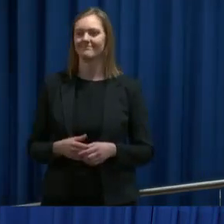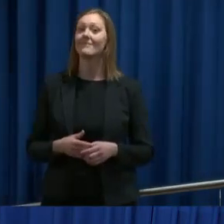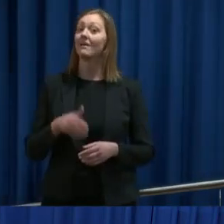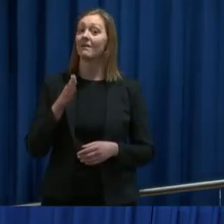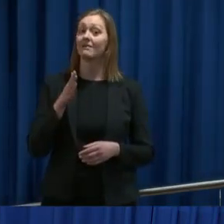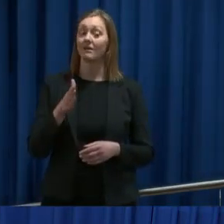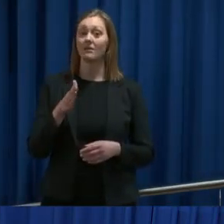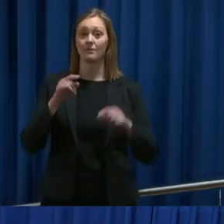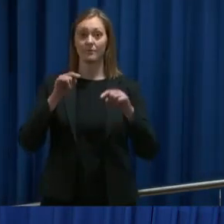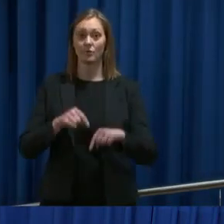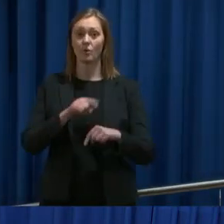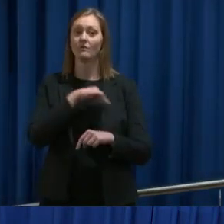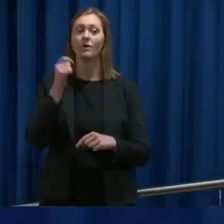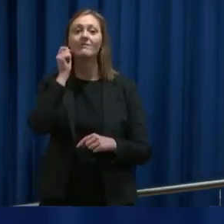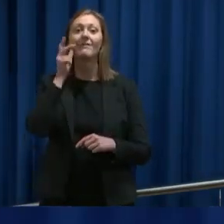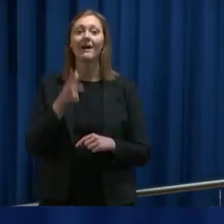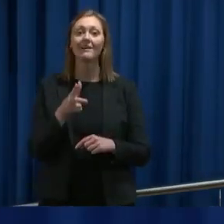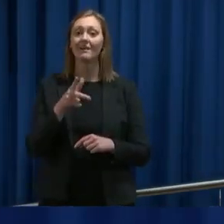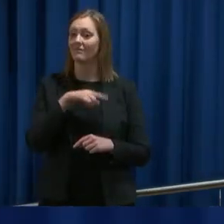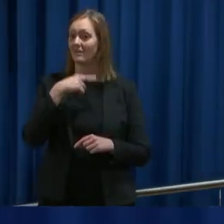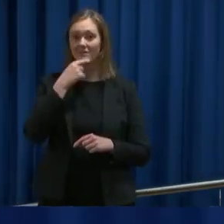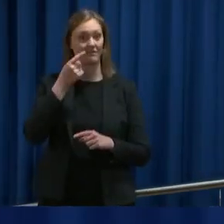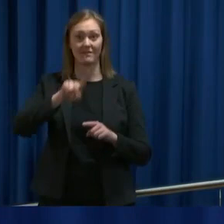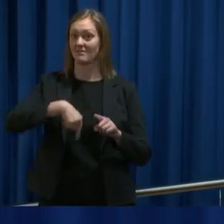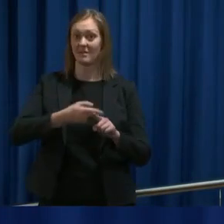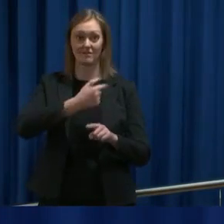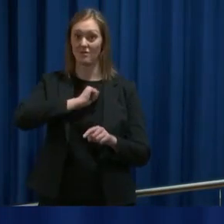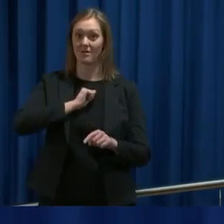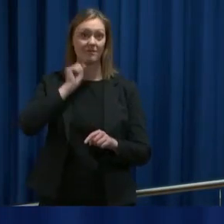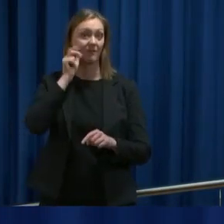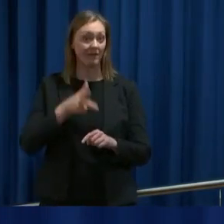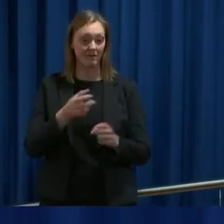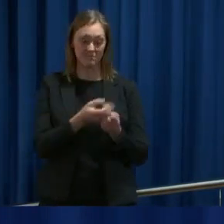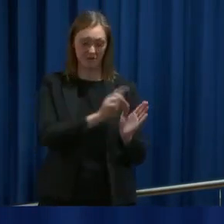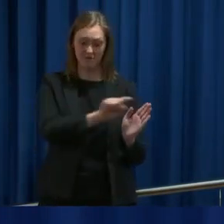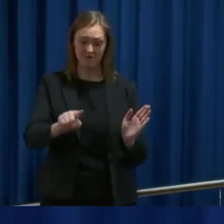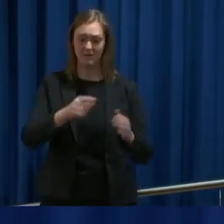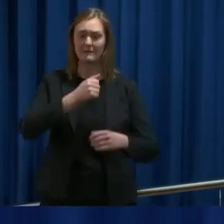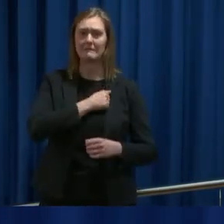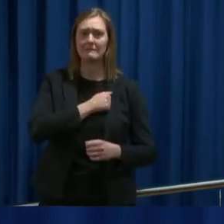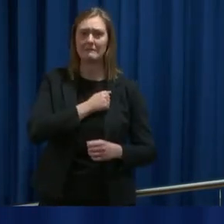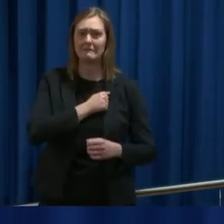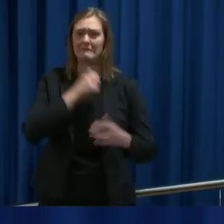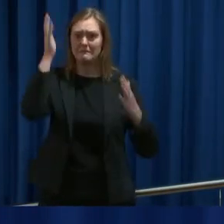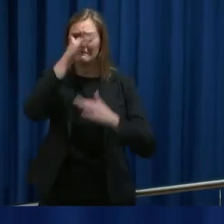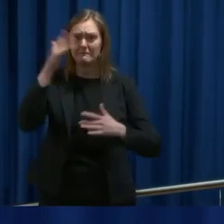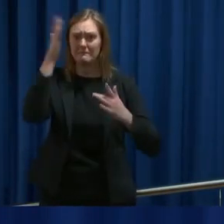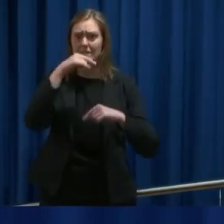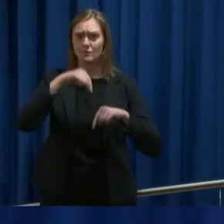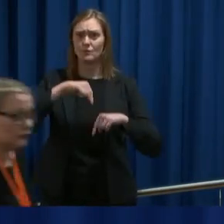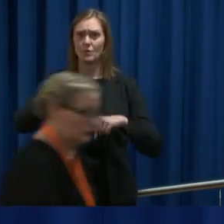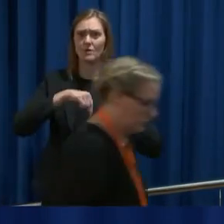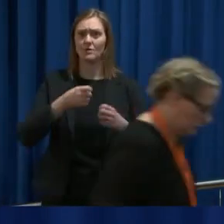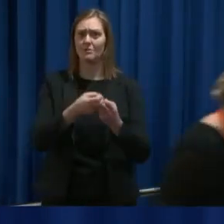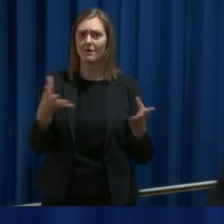Det er jo slik at vi har en hverdag som ikke er til å kjenne igjen. Det er mange som kjenner både på frykt og på uro i disse dager. Det er noen som